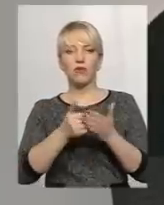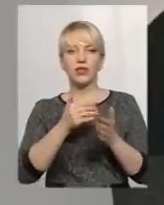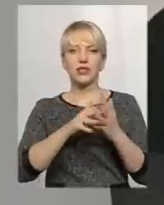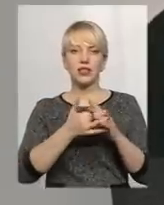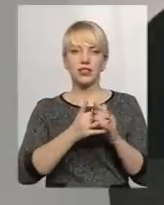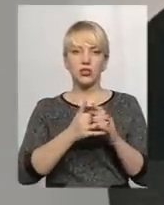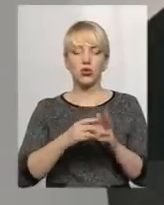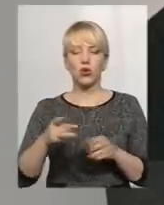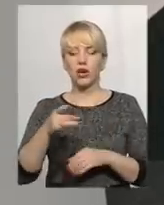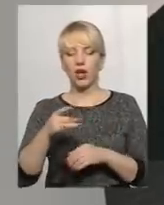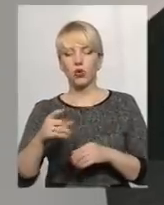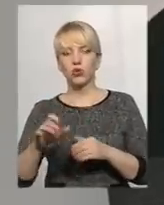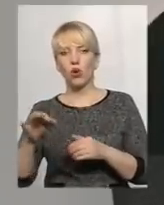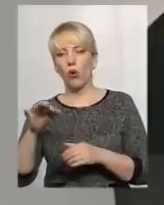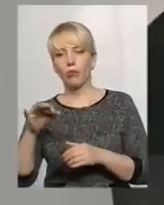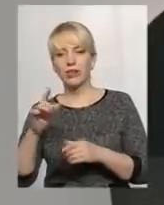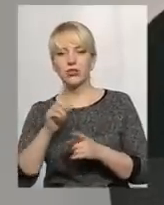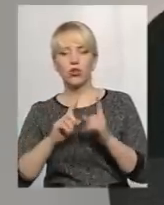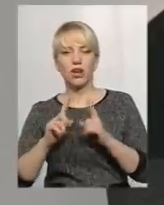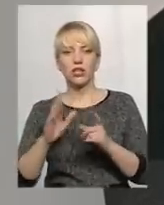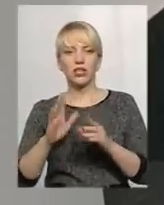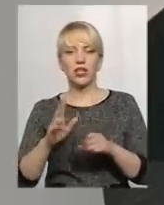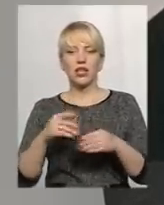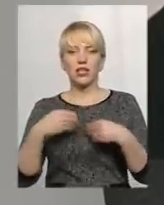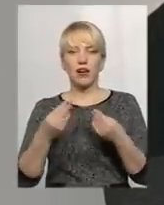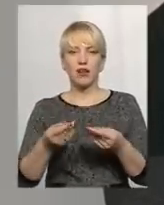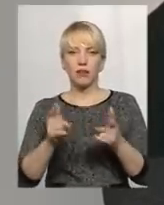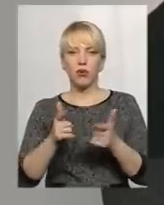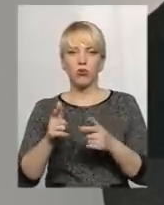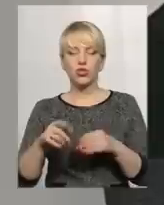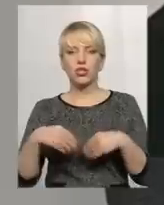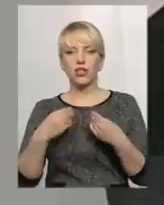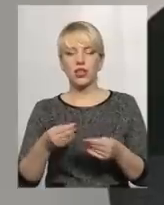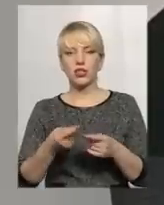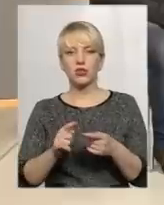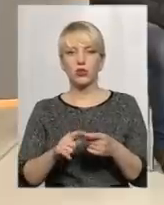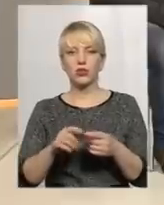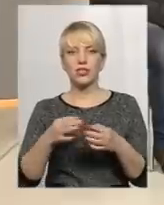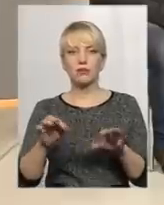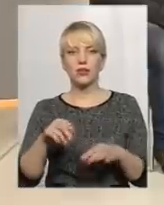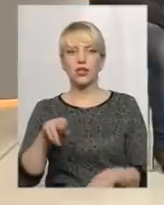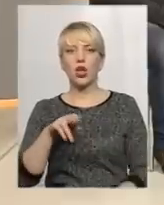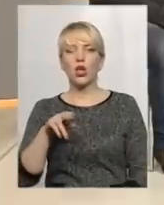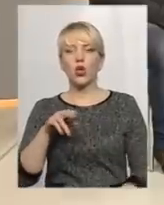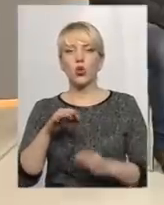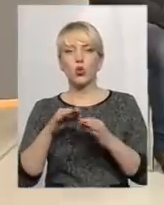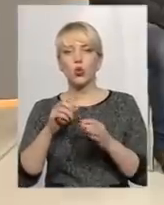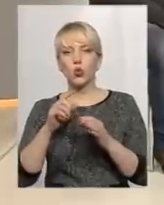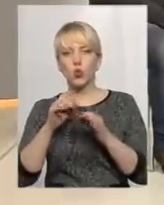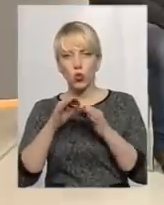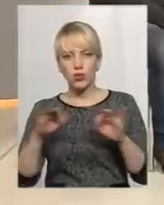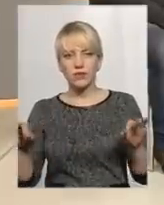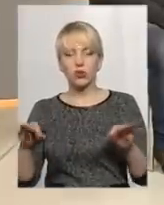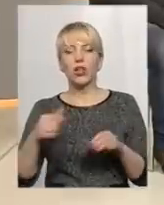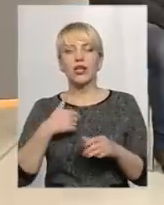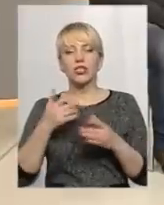районної, обласної ради, які давали погодження на видачу даного спецдозволу Після цього, звісно Скажіть, будь ласка, чи правильно я